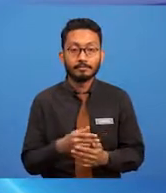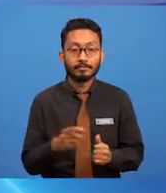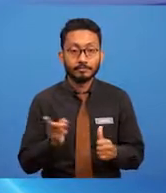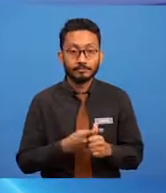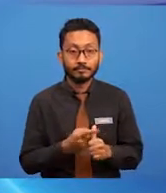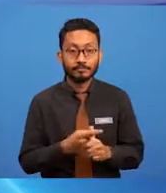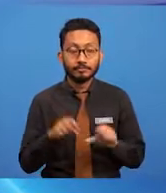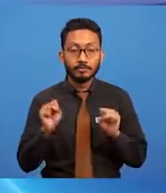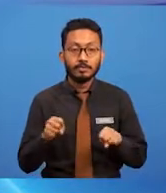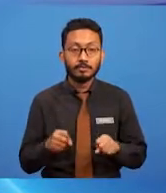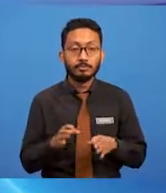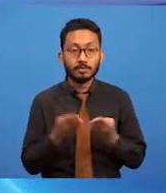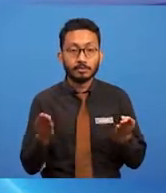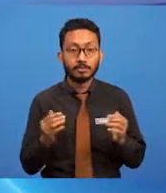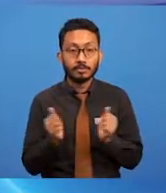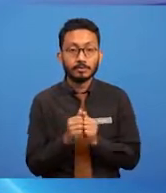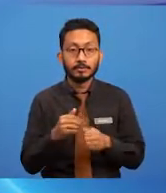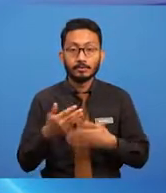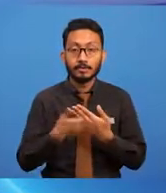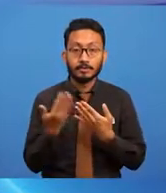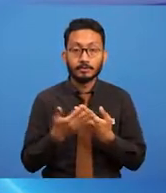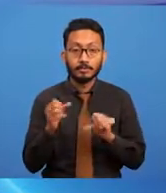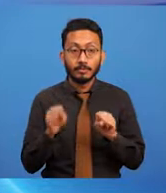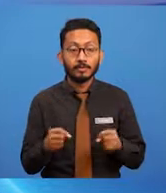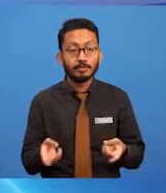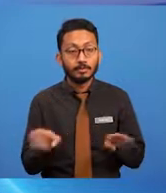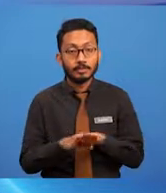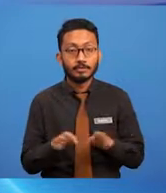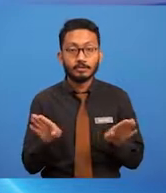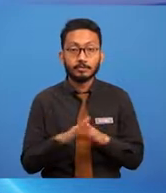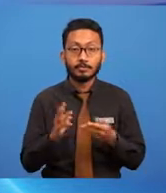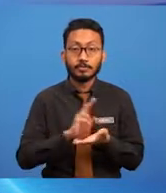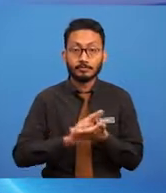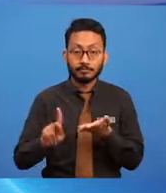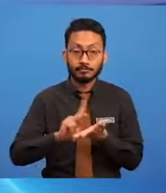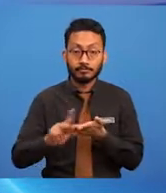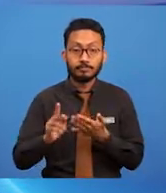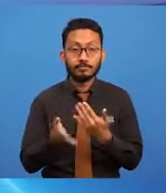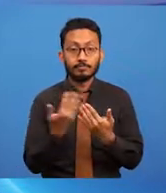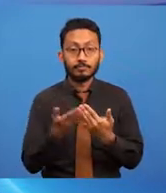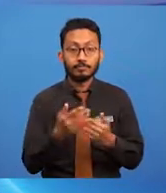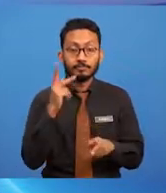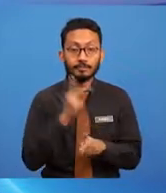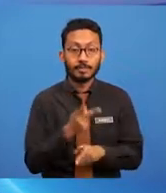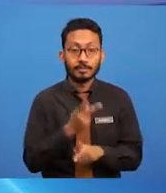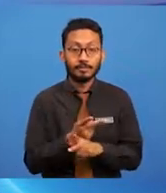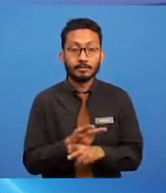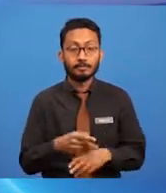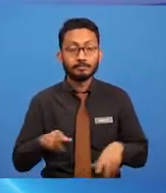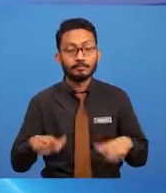dengan mudah, boleh ditutup dengan kemas, memudahkan penyimpanan dan sebagainya.